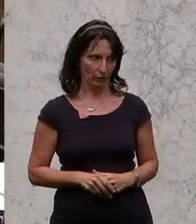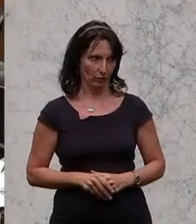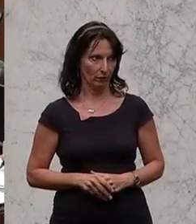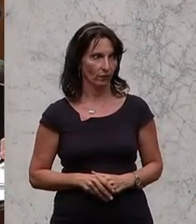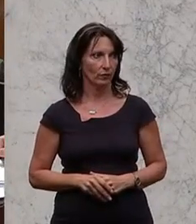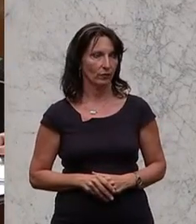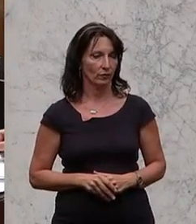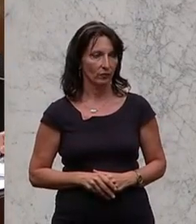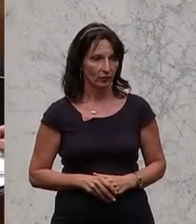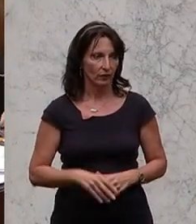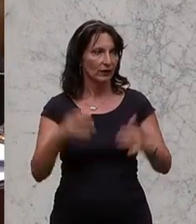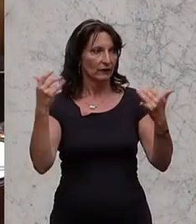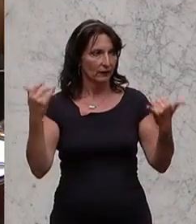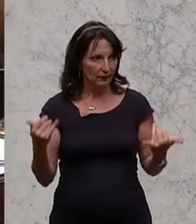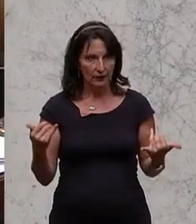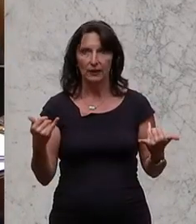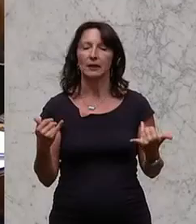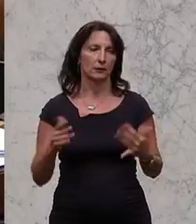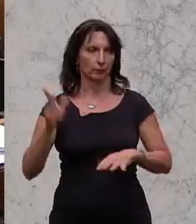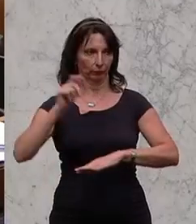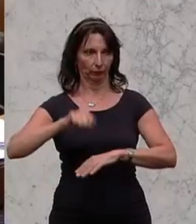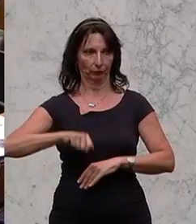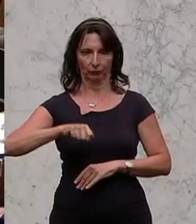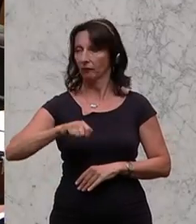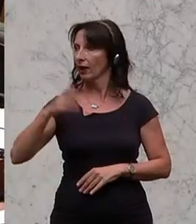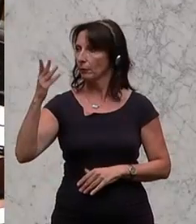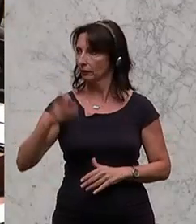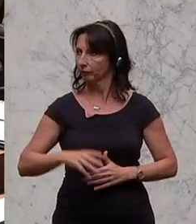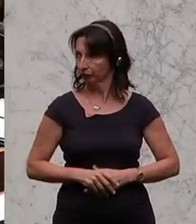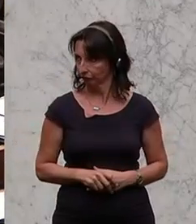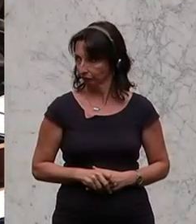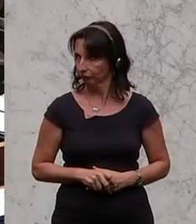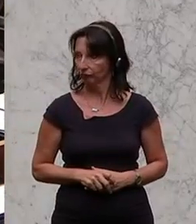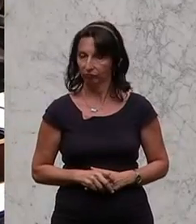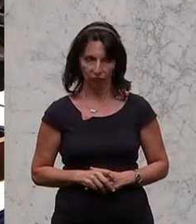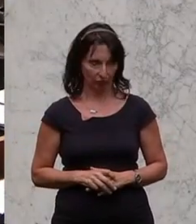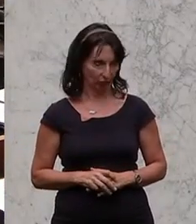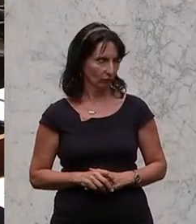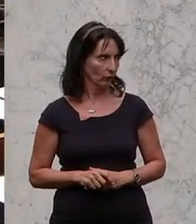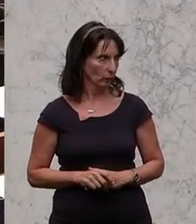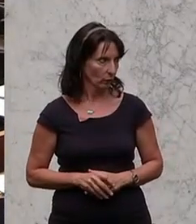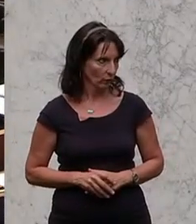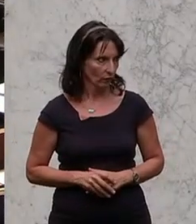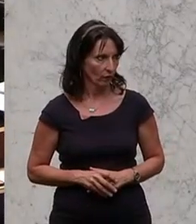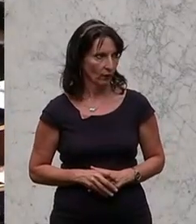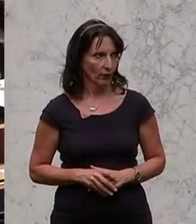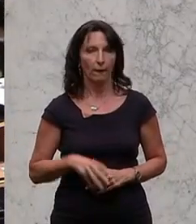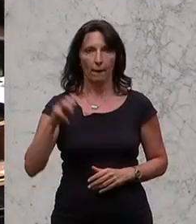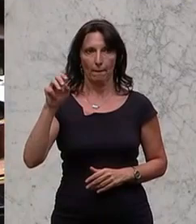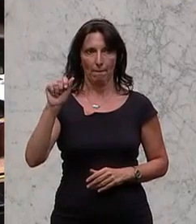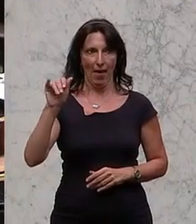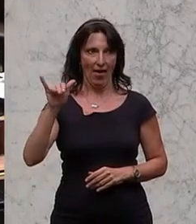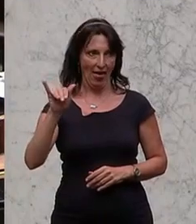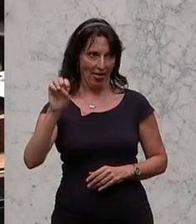Bildung sei die beste Arbeitsmarkt-, Gesundheits- und Integrationspolitik, betont NEOS-Klubobmann Matthias Strolz. Er